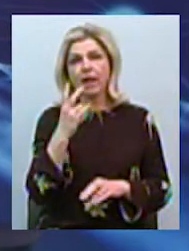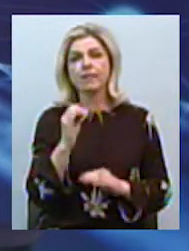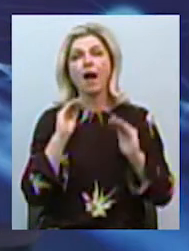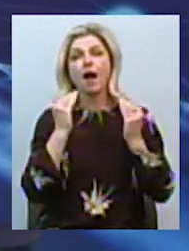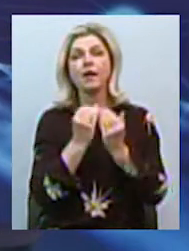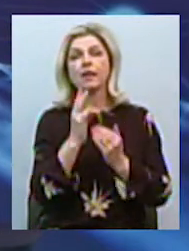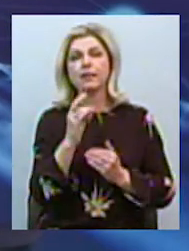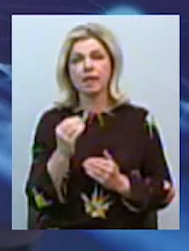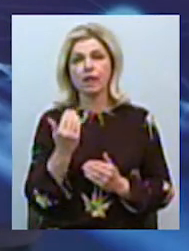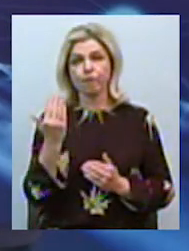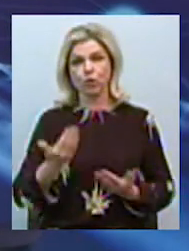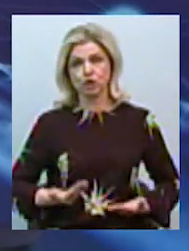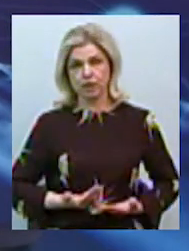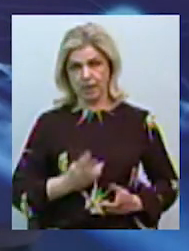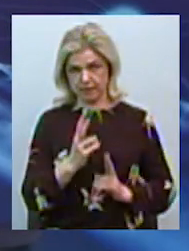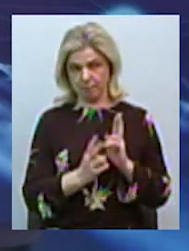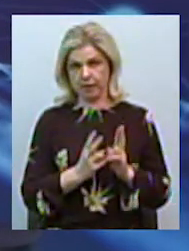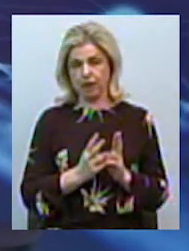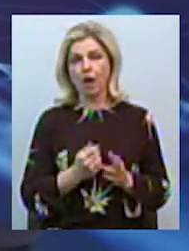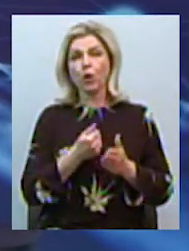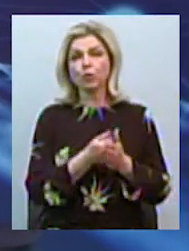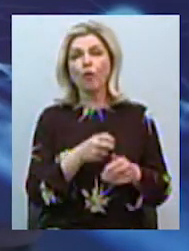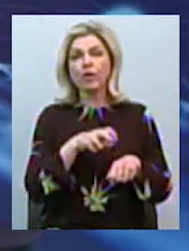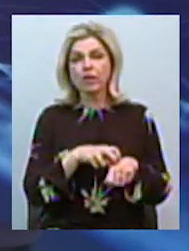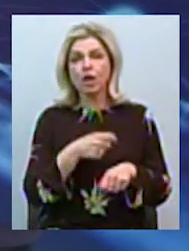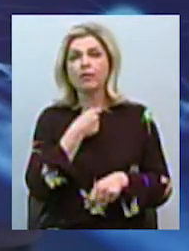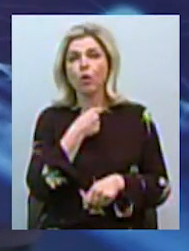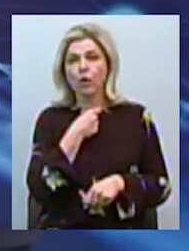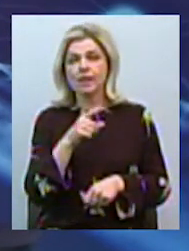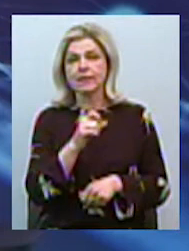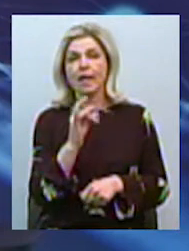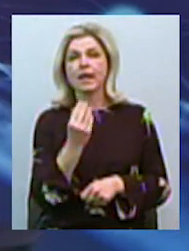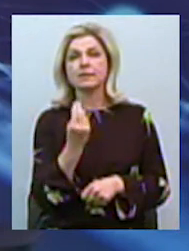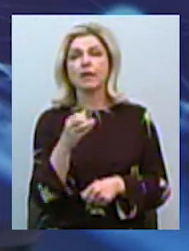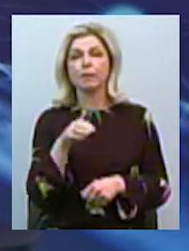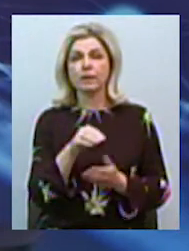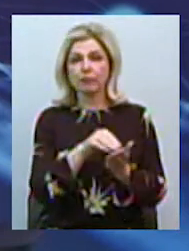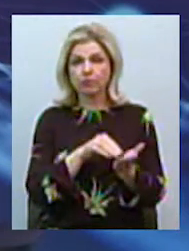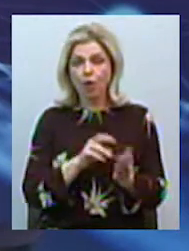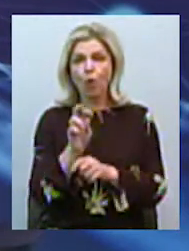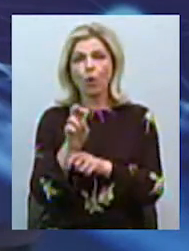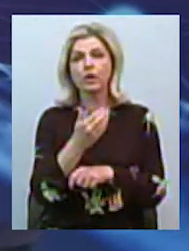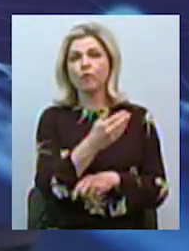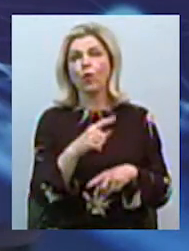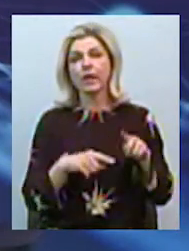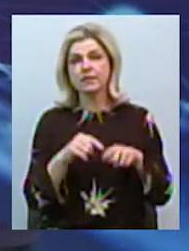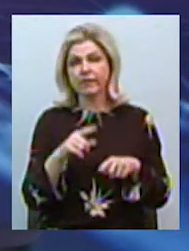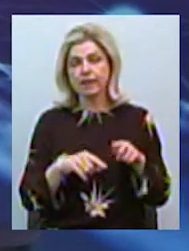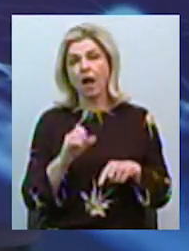його життя змінилося. До лікаря-індокринолога за рецептом ходять його рідні, близькі,